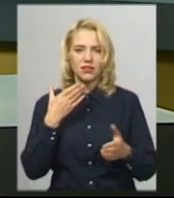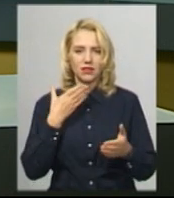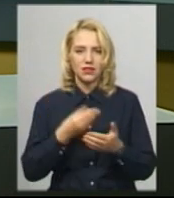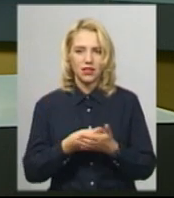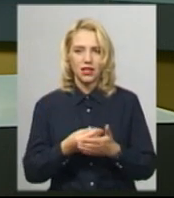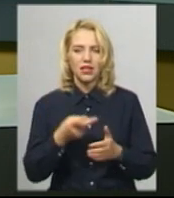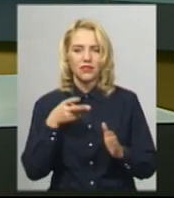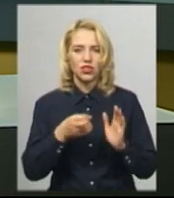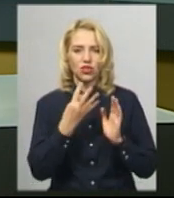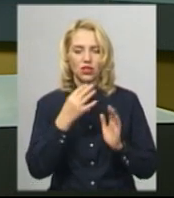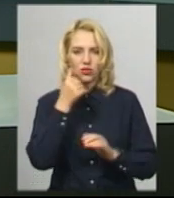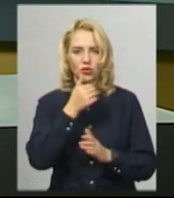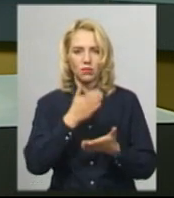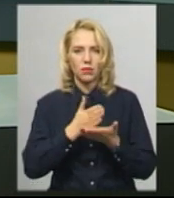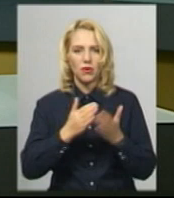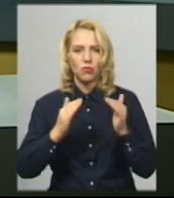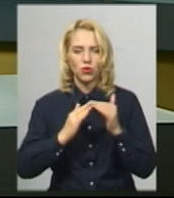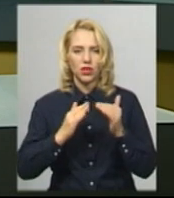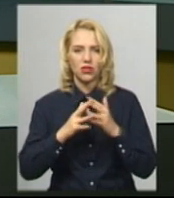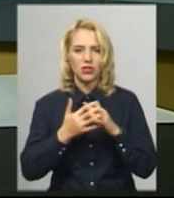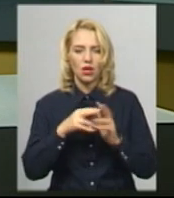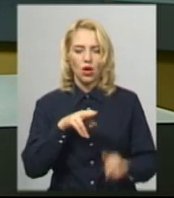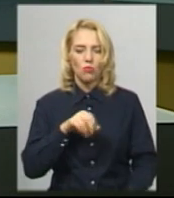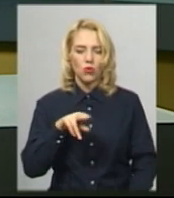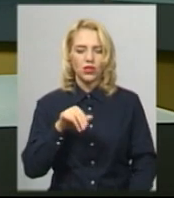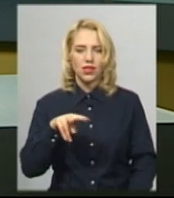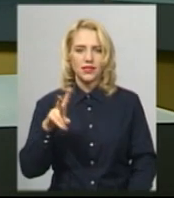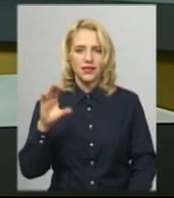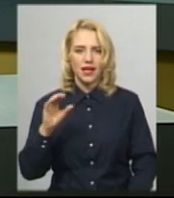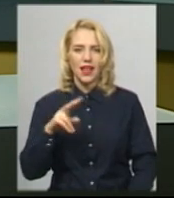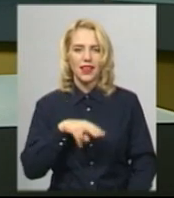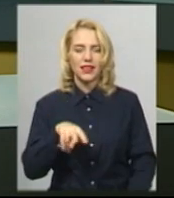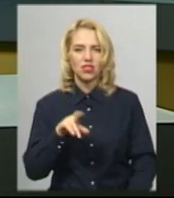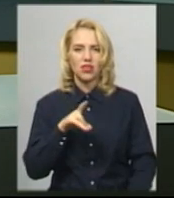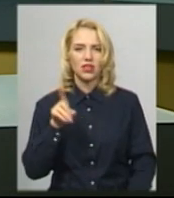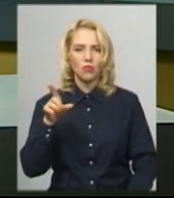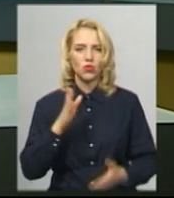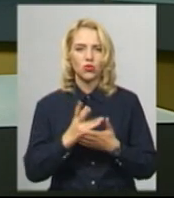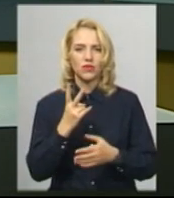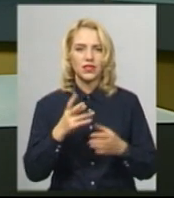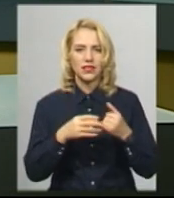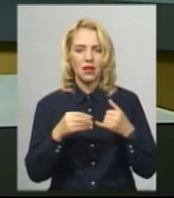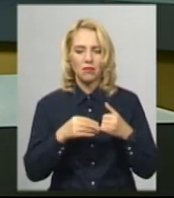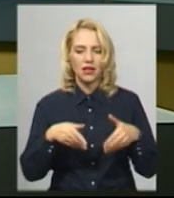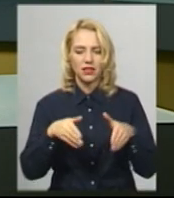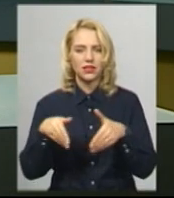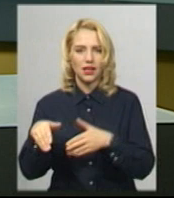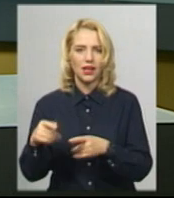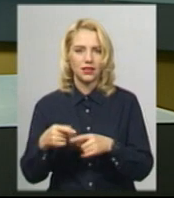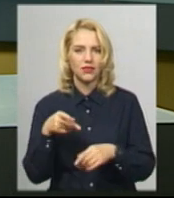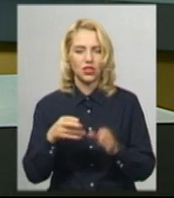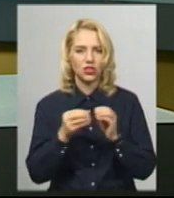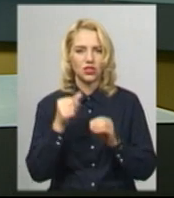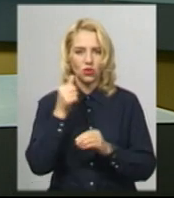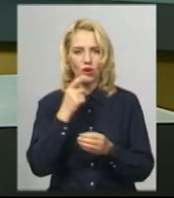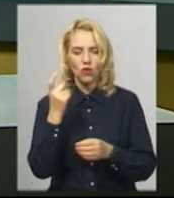року перебуває житловий будинок у селі Подільські Летичівського району. Там же у нього є дві земельні ділянки. З 2010 року